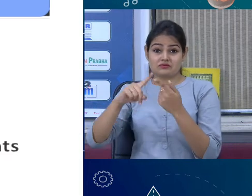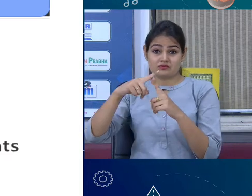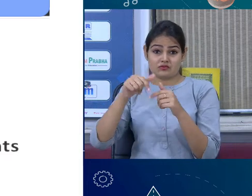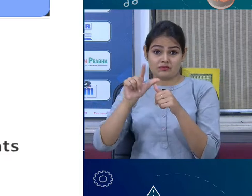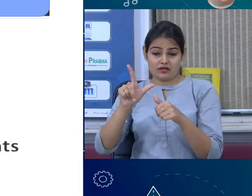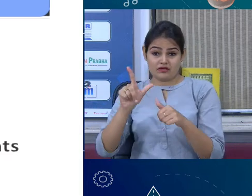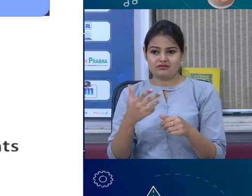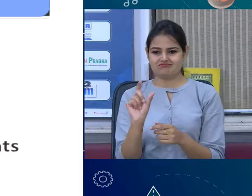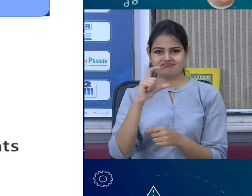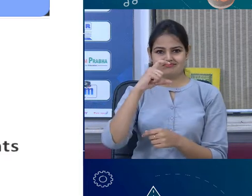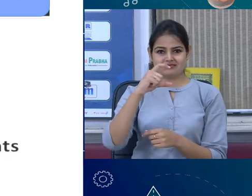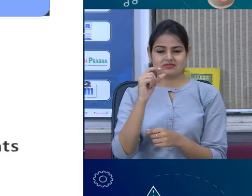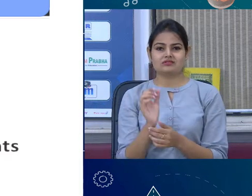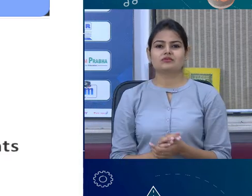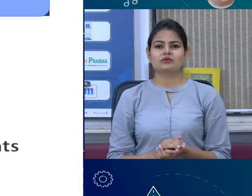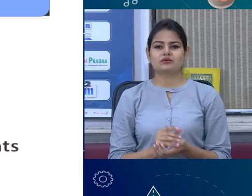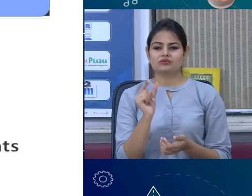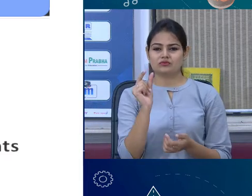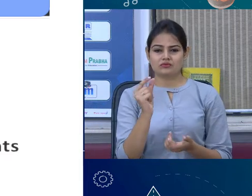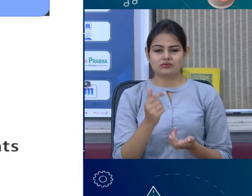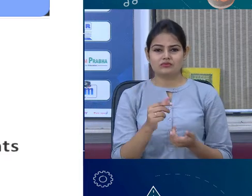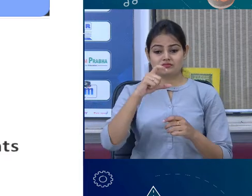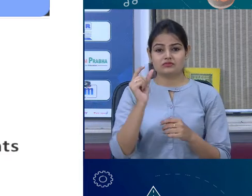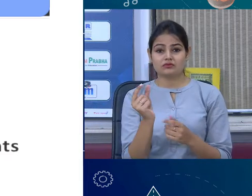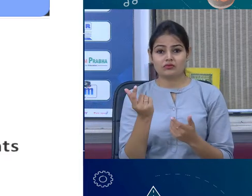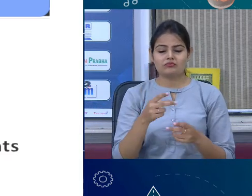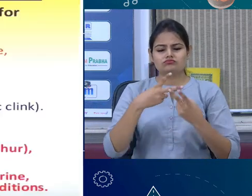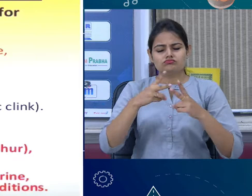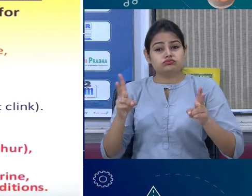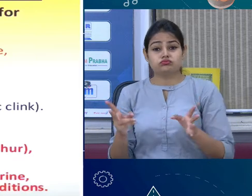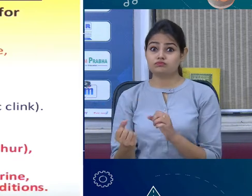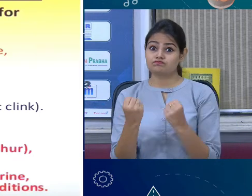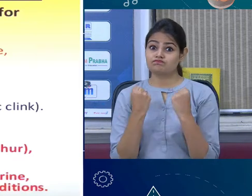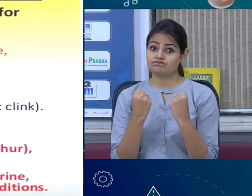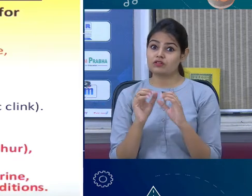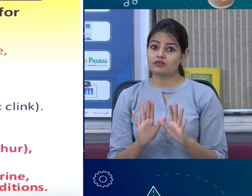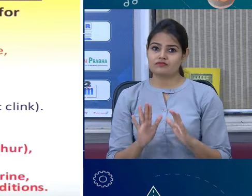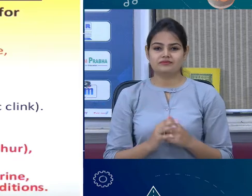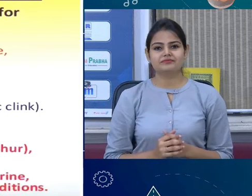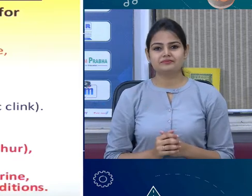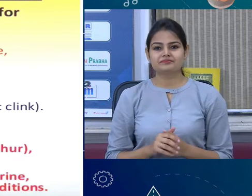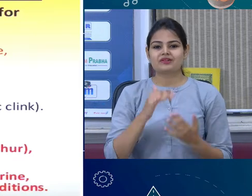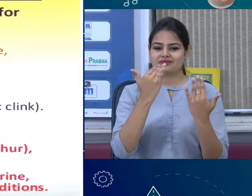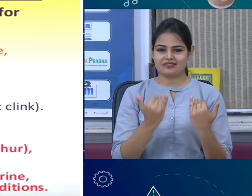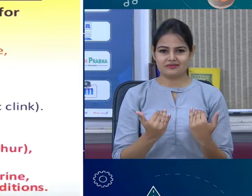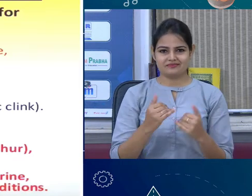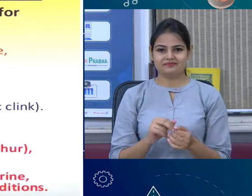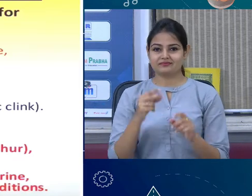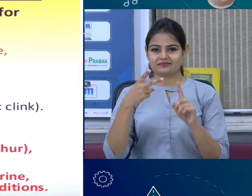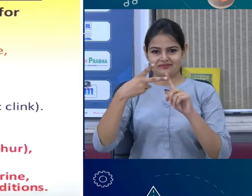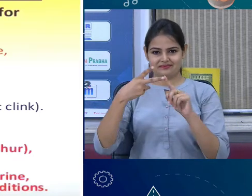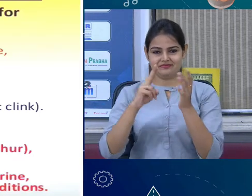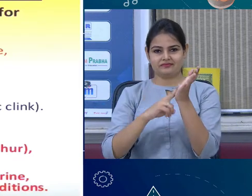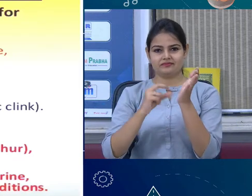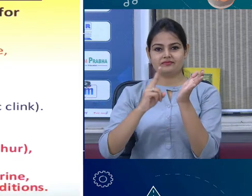these are some of the physical properties of if we metals then we tell you about non-metals non-metals are completely